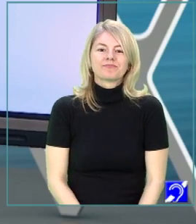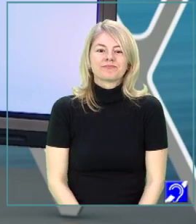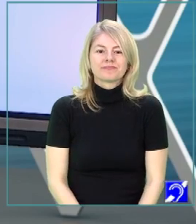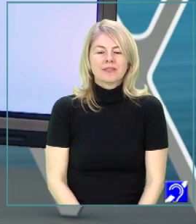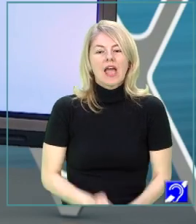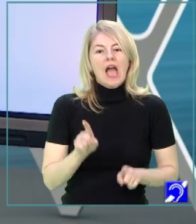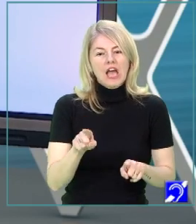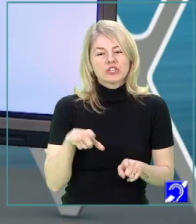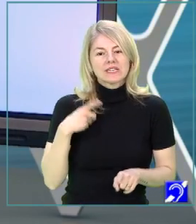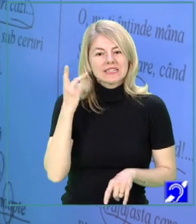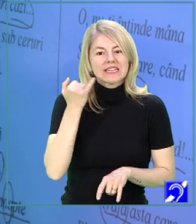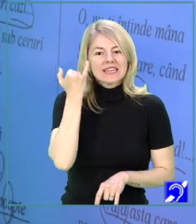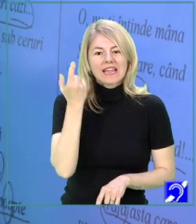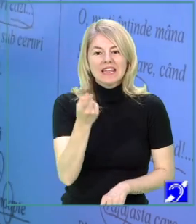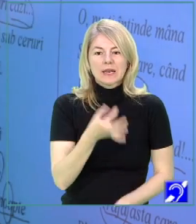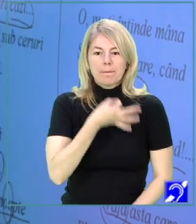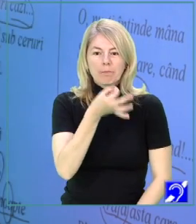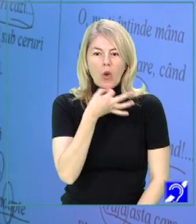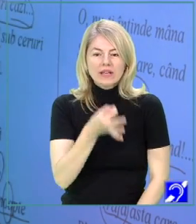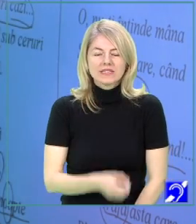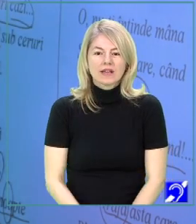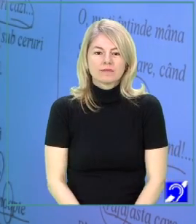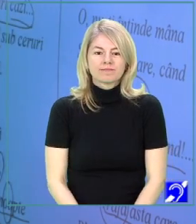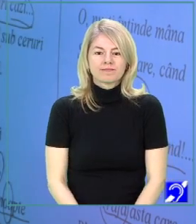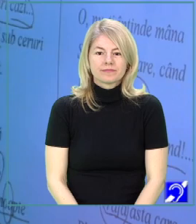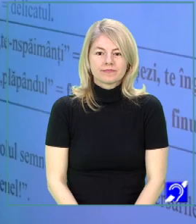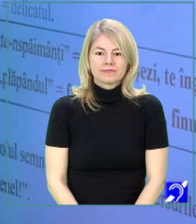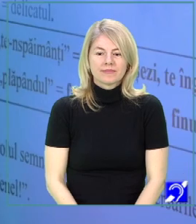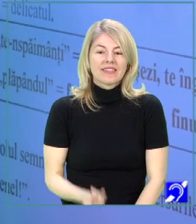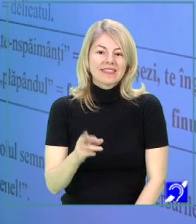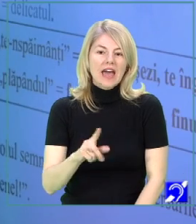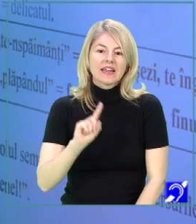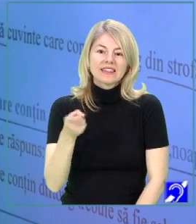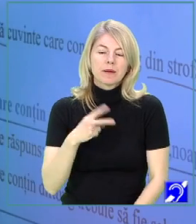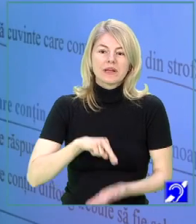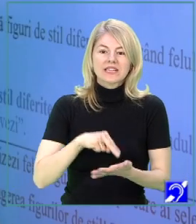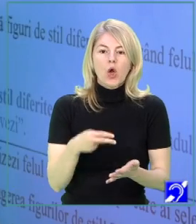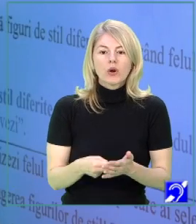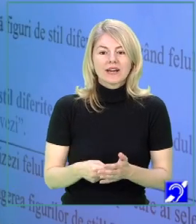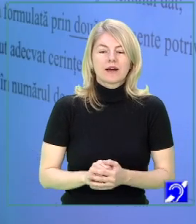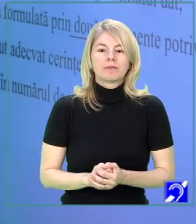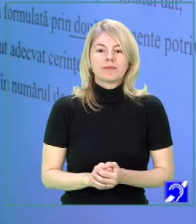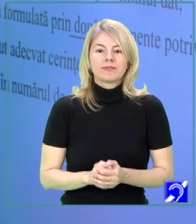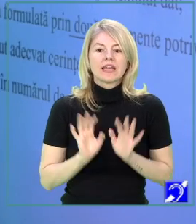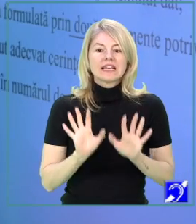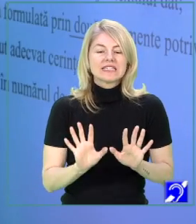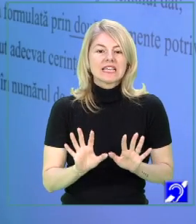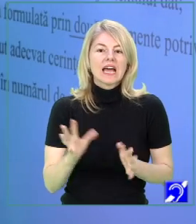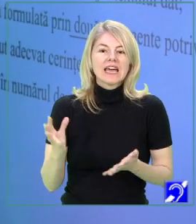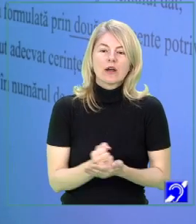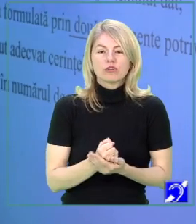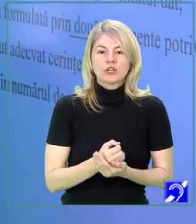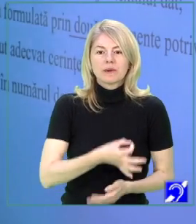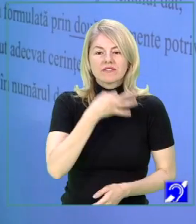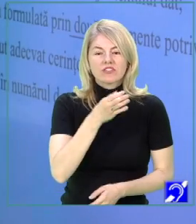acestea ar fi ideile din poezie, însă trebuie să le organizăm astfel încât să reușim